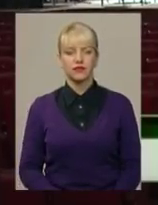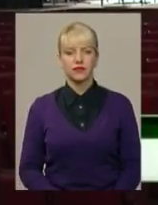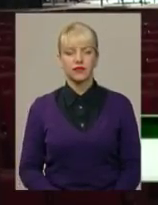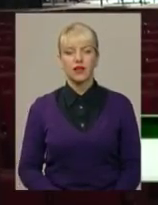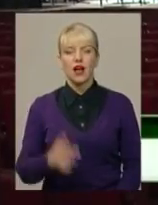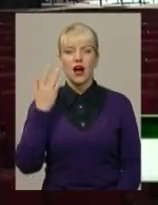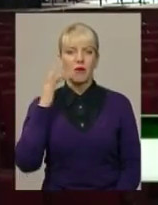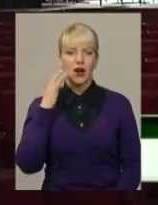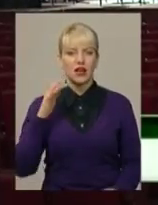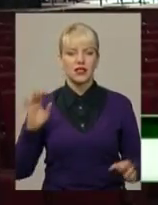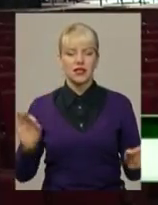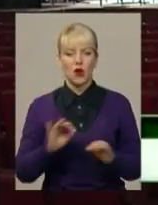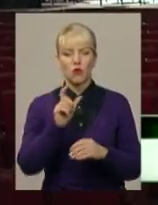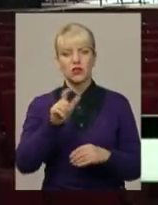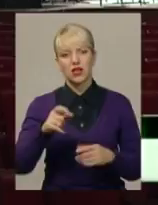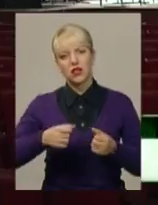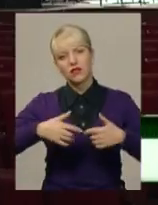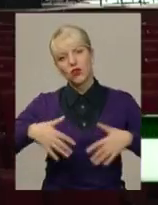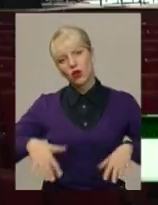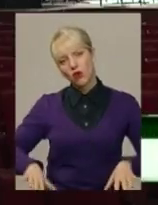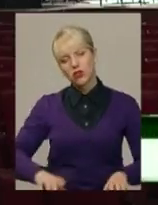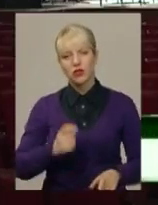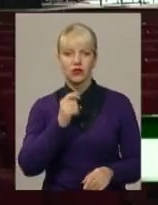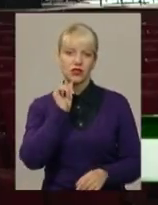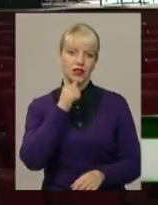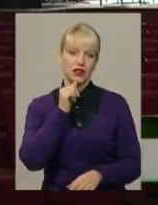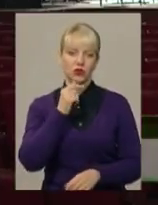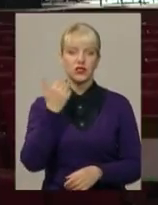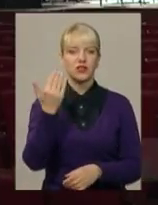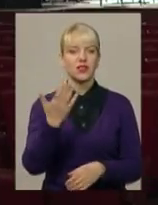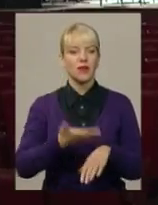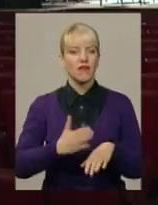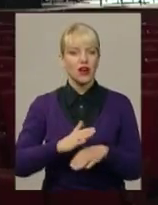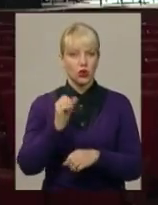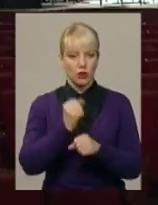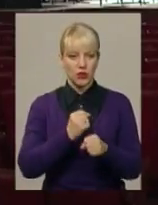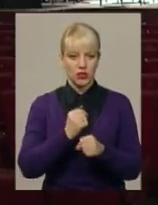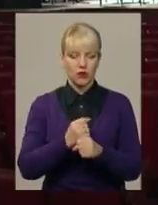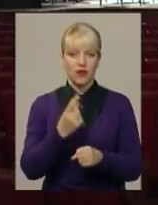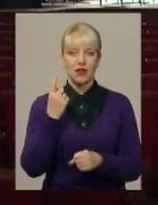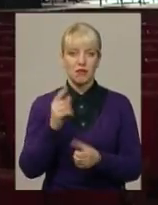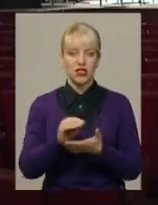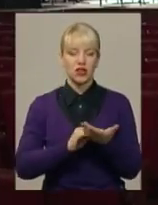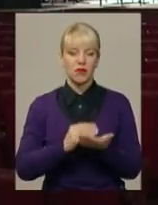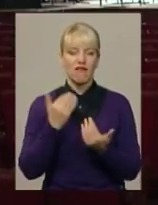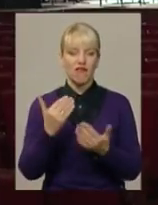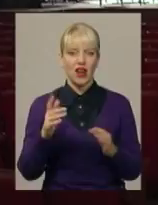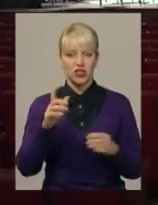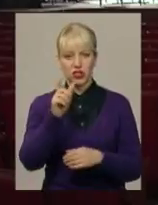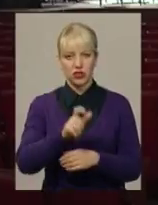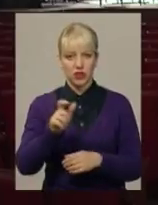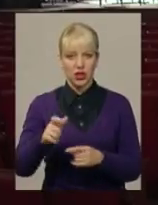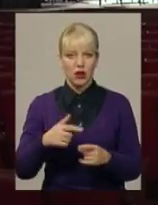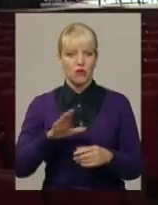В Америці музиканти більш розслаблені, часом вони навіть трохи лінуються, тому з ними буває важко працювати. На перші репетиції ваші оркестранти